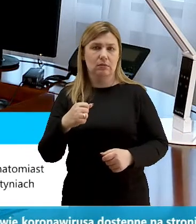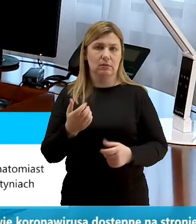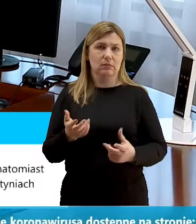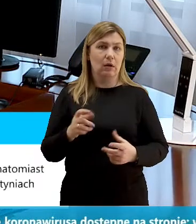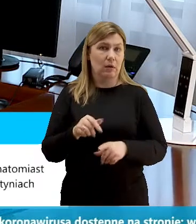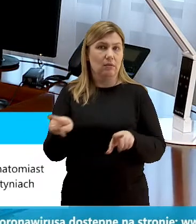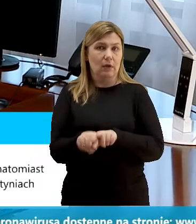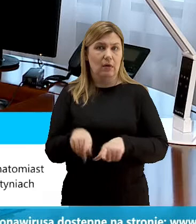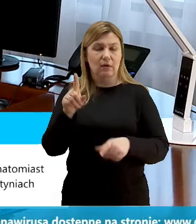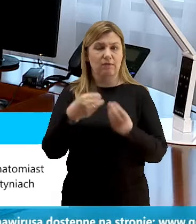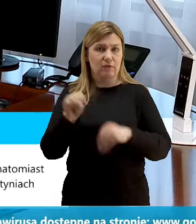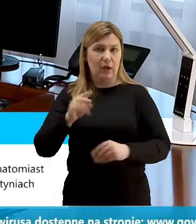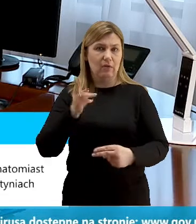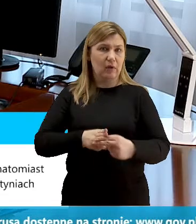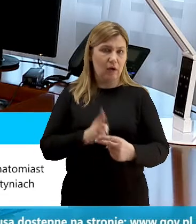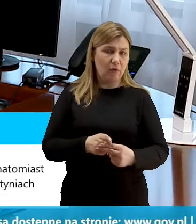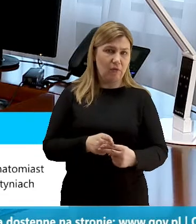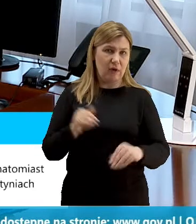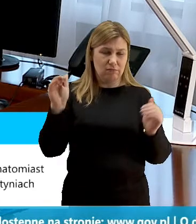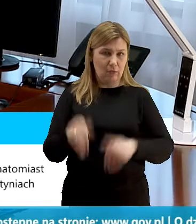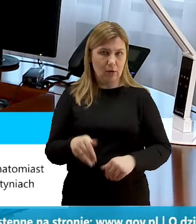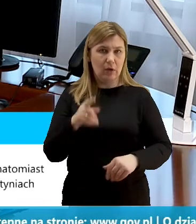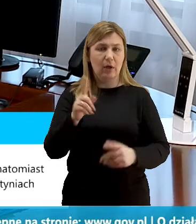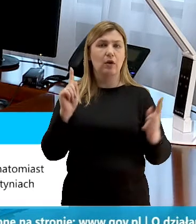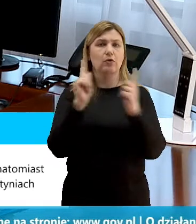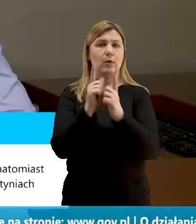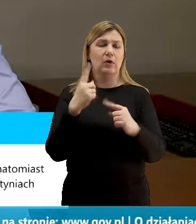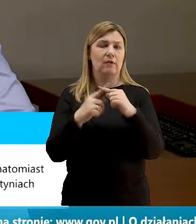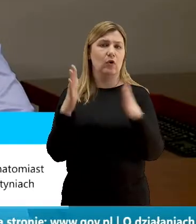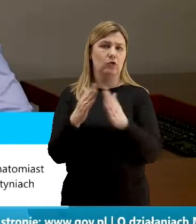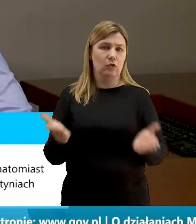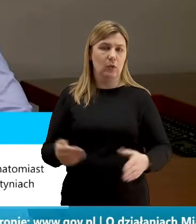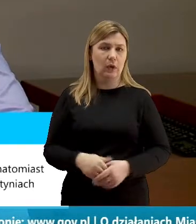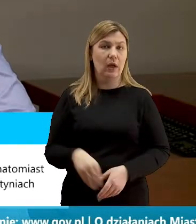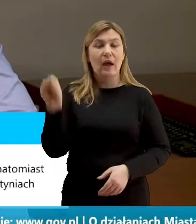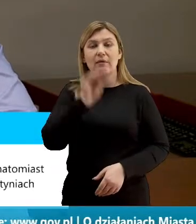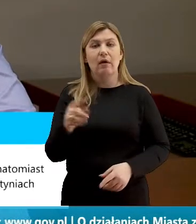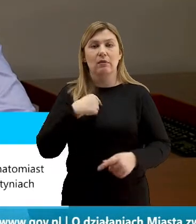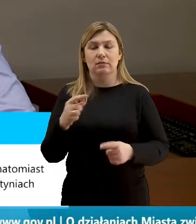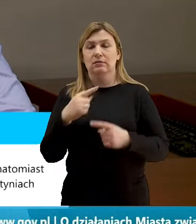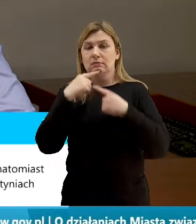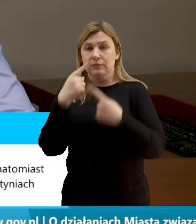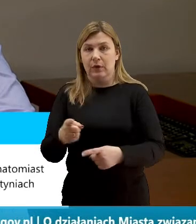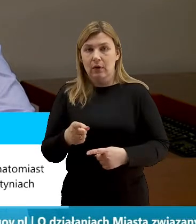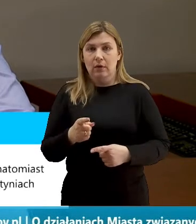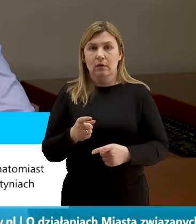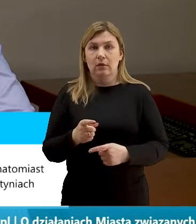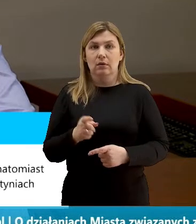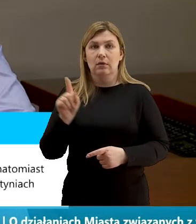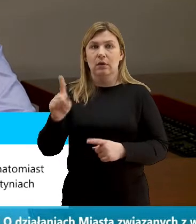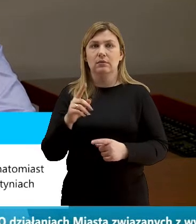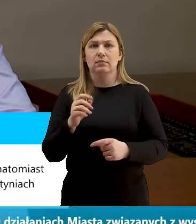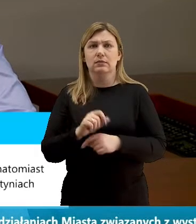narażonych jest na zachorowanie nadal spotyka się w świątyniach. Jeszcze raz podkreślam sugestie dotyczące